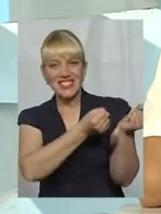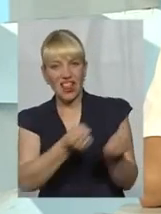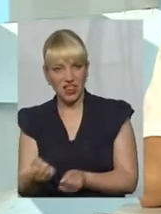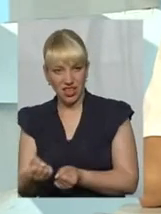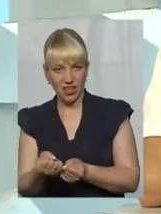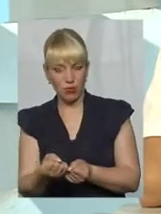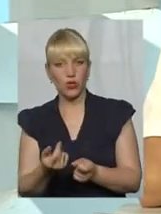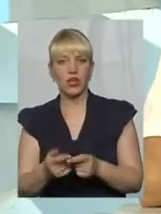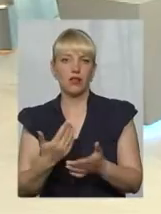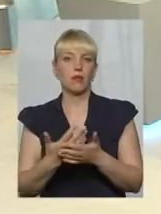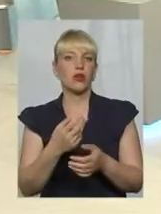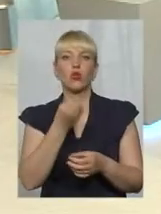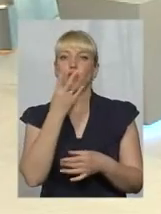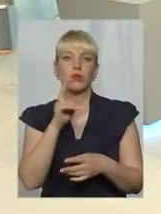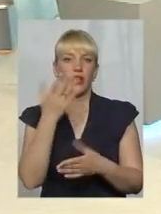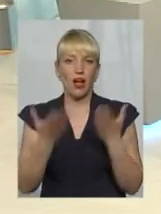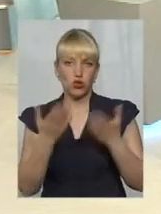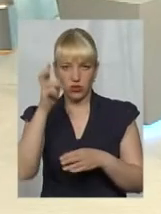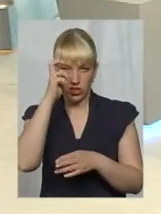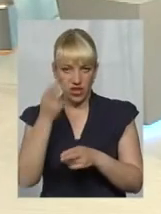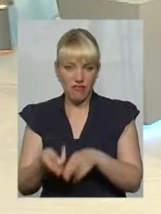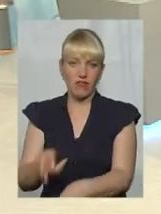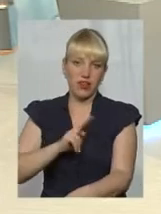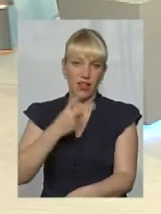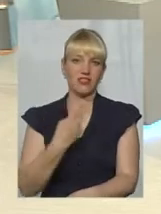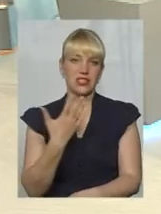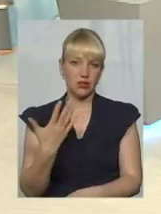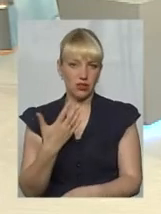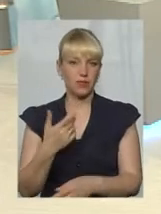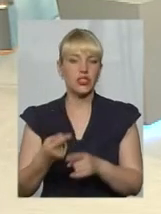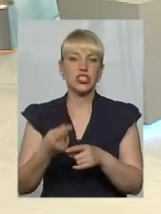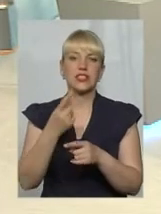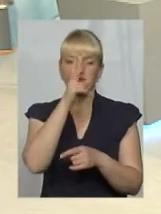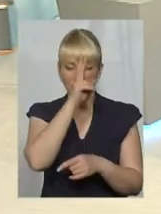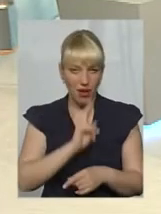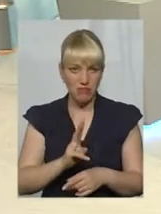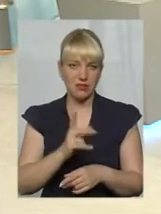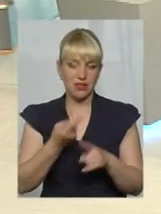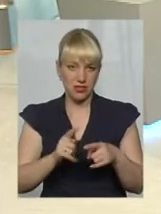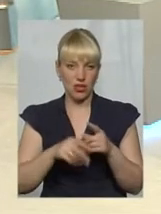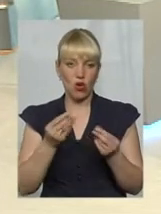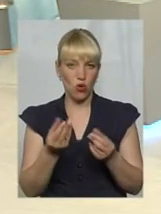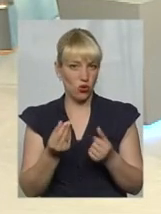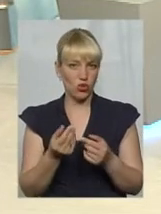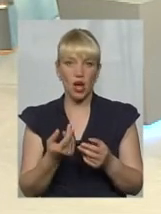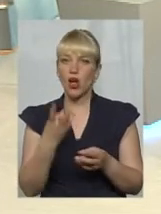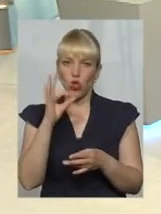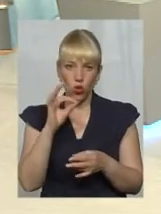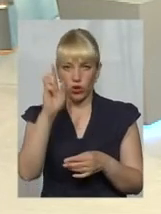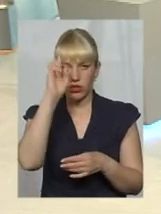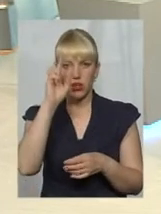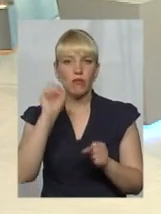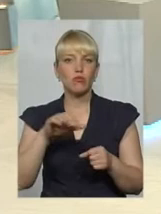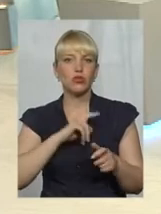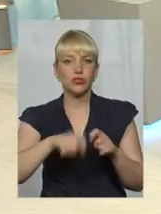якщо це на протязі двох місяців повертається, ну, якщо не виникає цієї заборгованості більше двох місяців. Як правило, це може